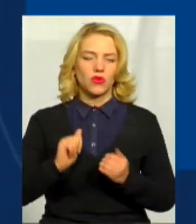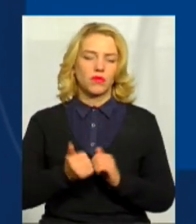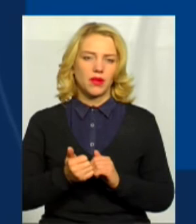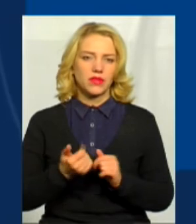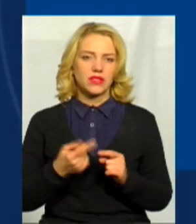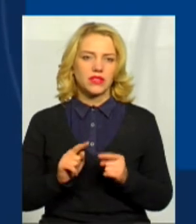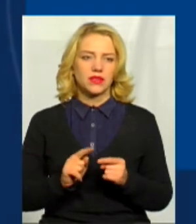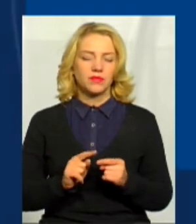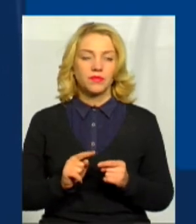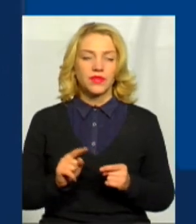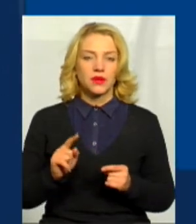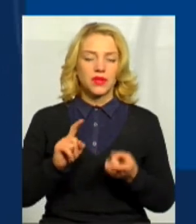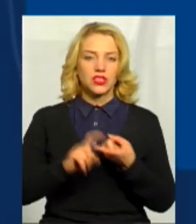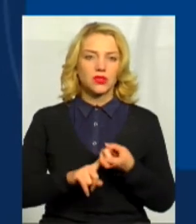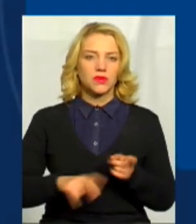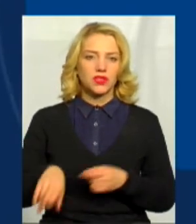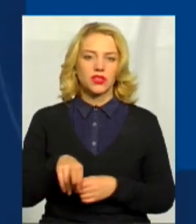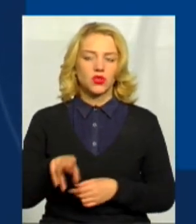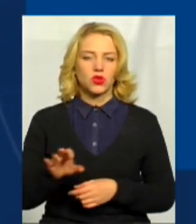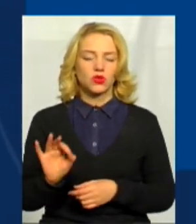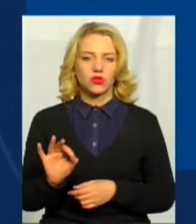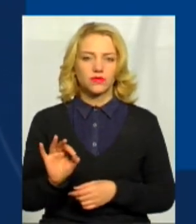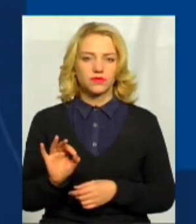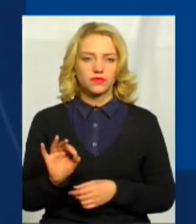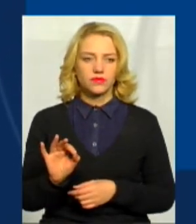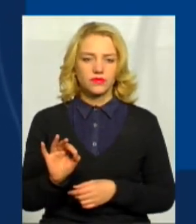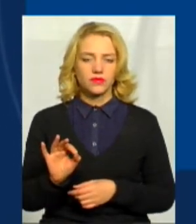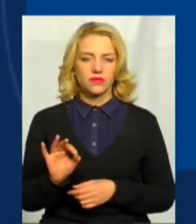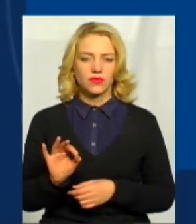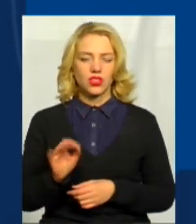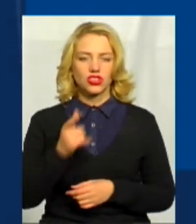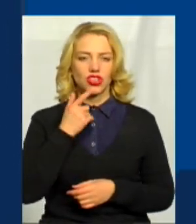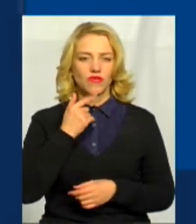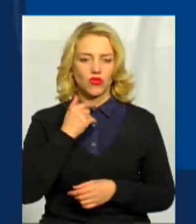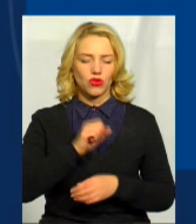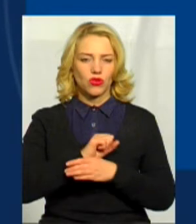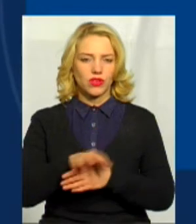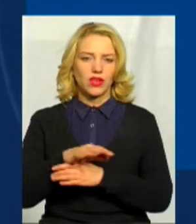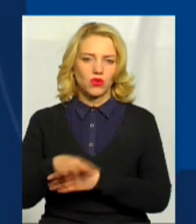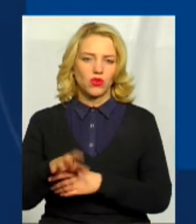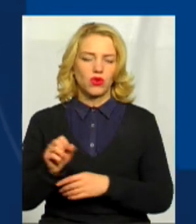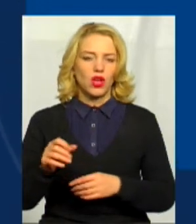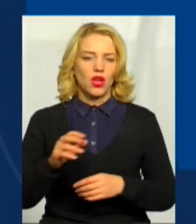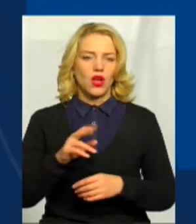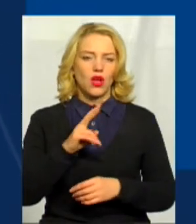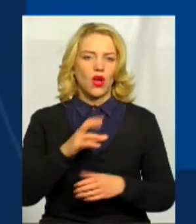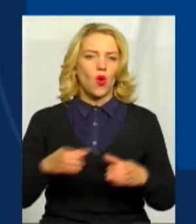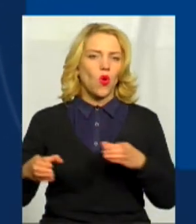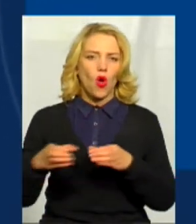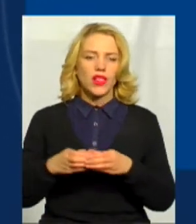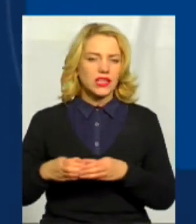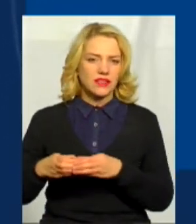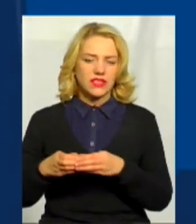списку осіб, причесних до терору червоного, до колективізації, до